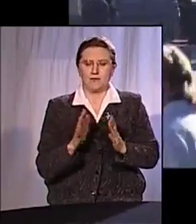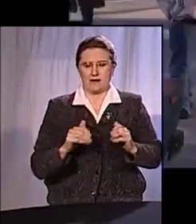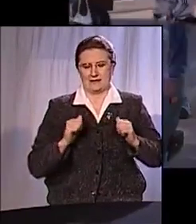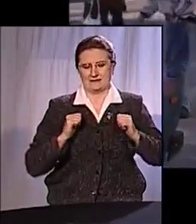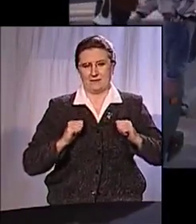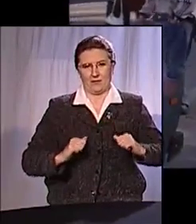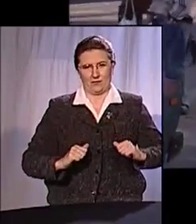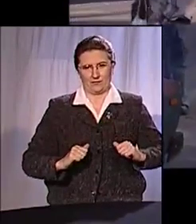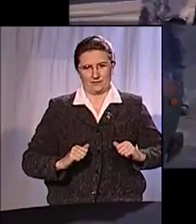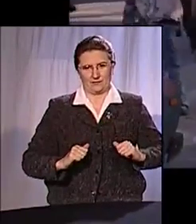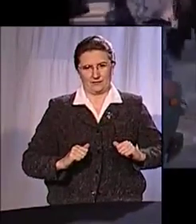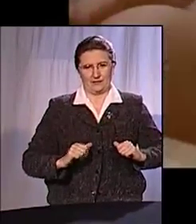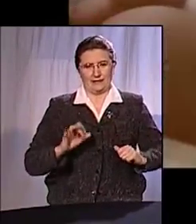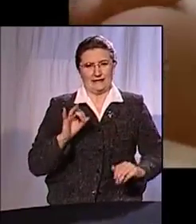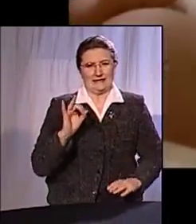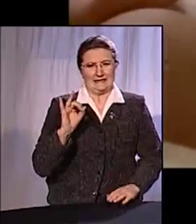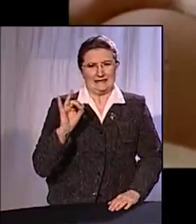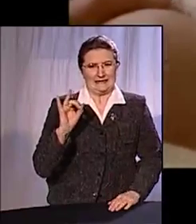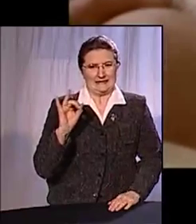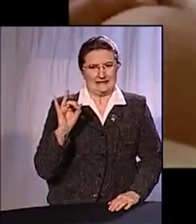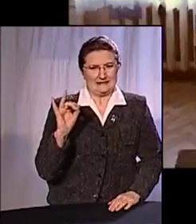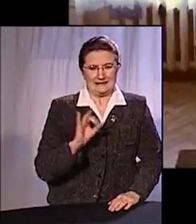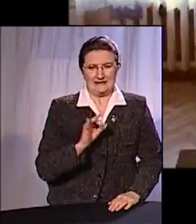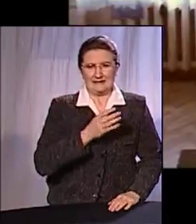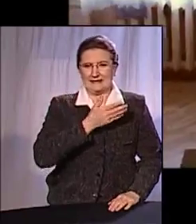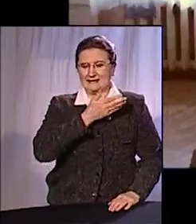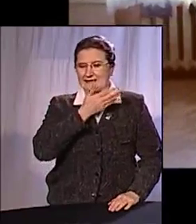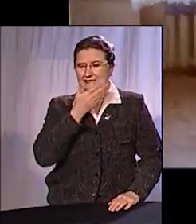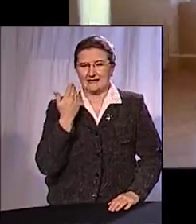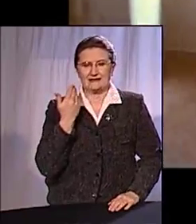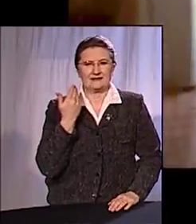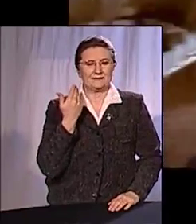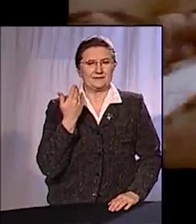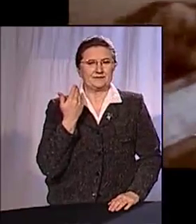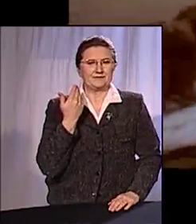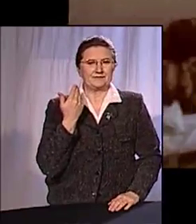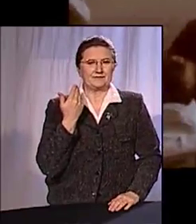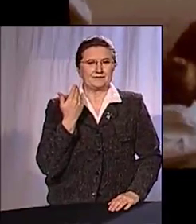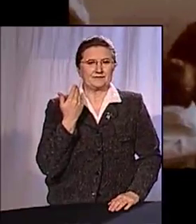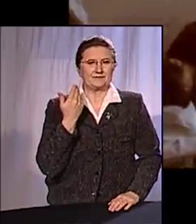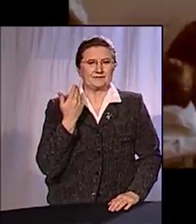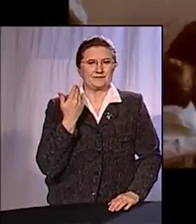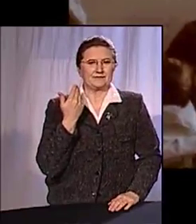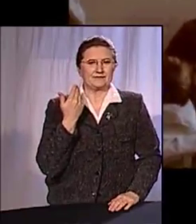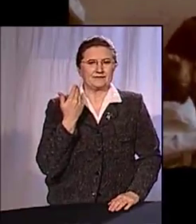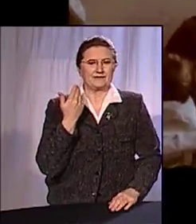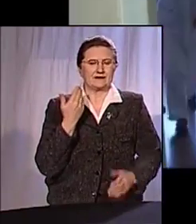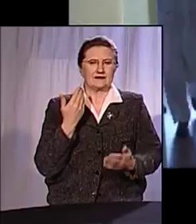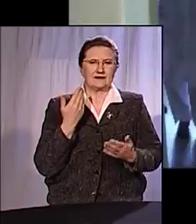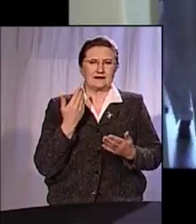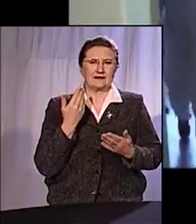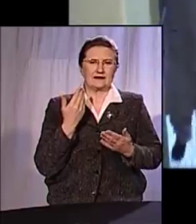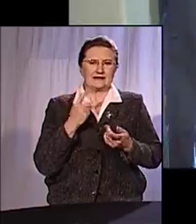и адекватные. И нет вот, мне так кажется, нет вот таких